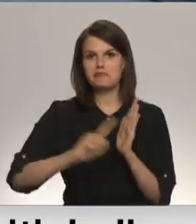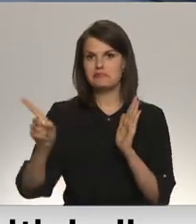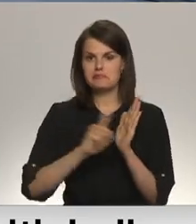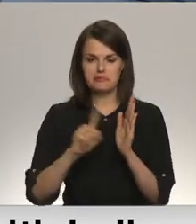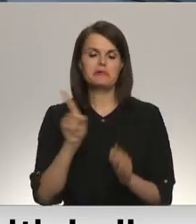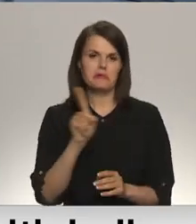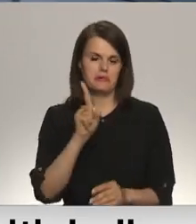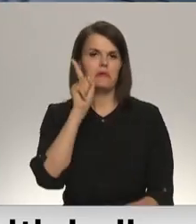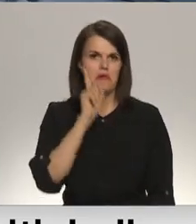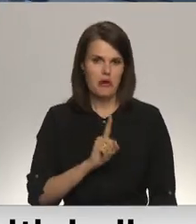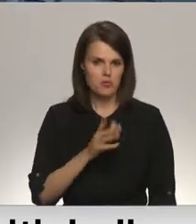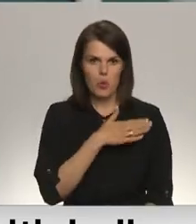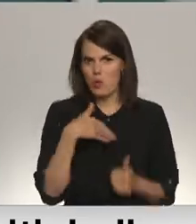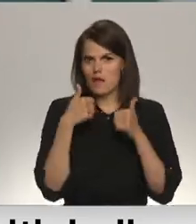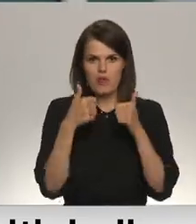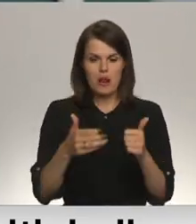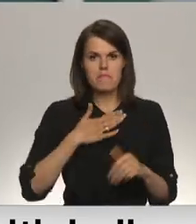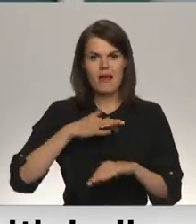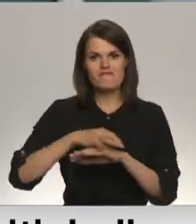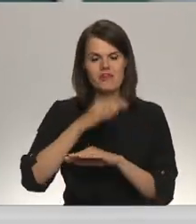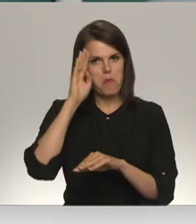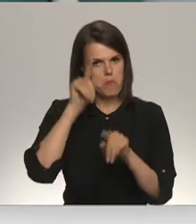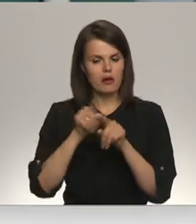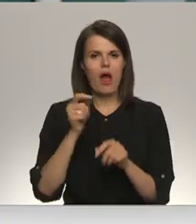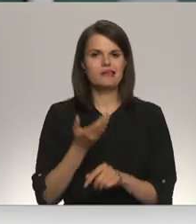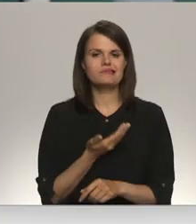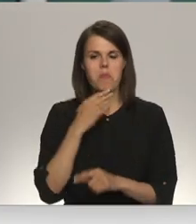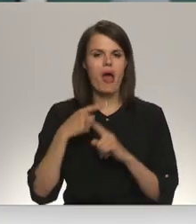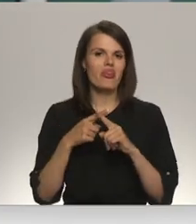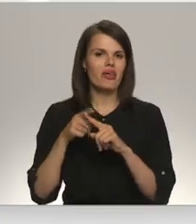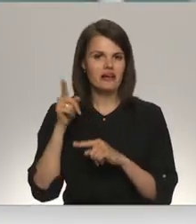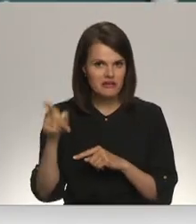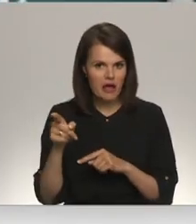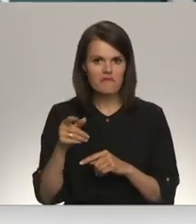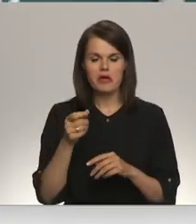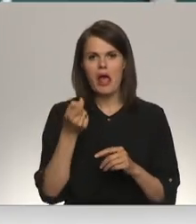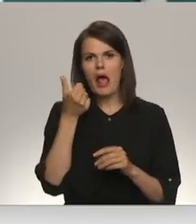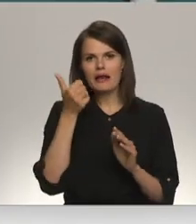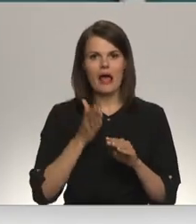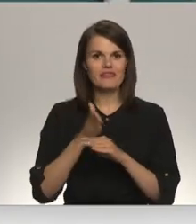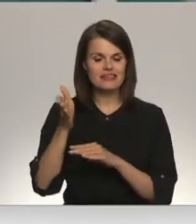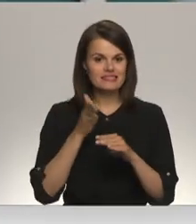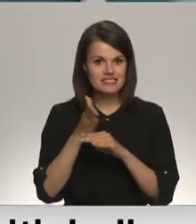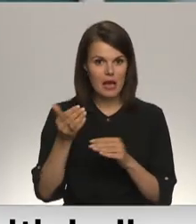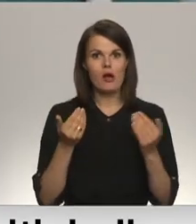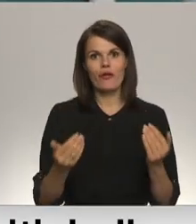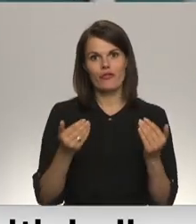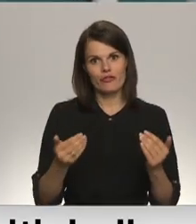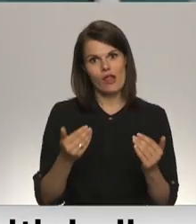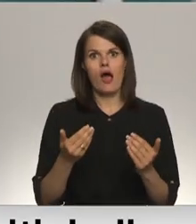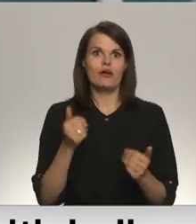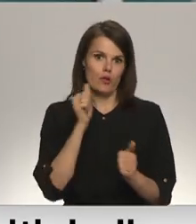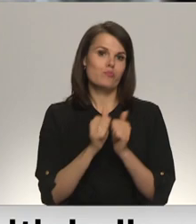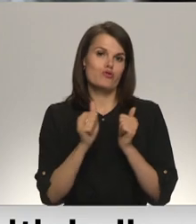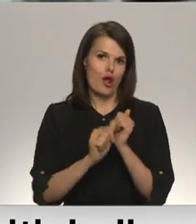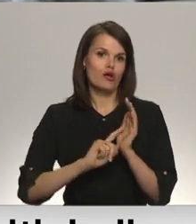vajadzīgs. Ļoti labi! Mans vīra brāls dzīvo Baltkrievijā. Tā jau ļoti ir atti pie viņa braucam. Tagad iespējams